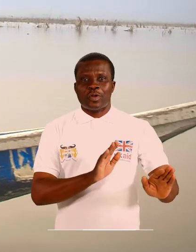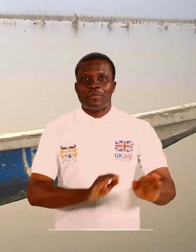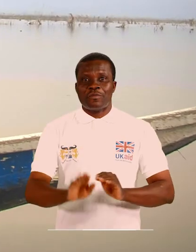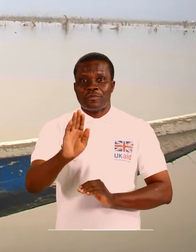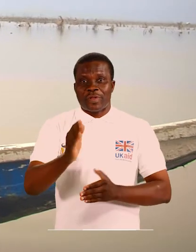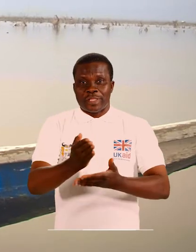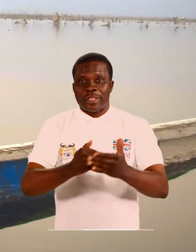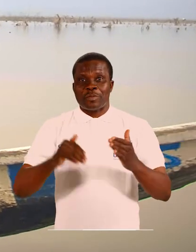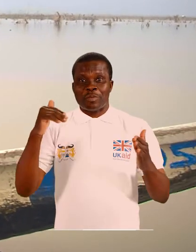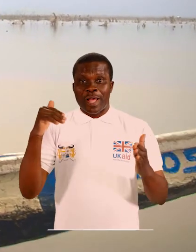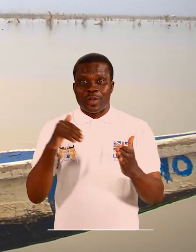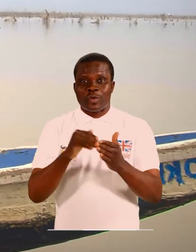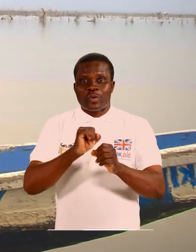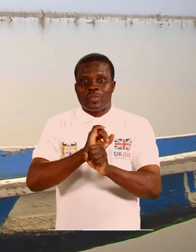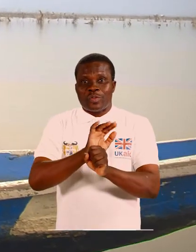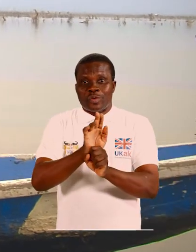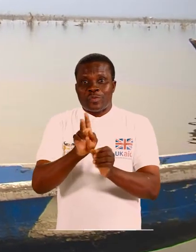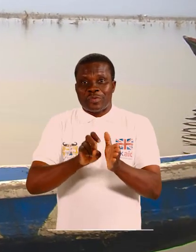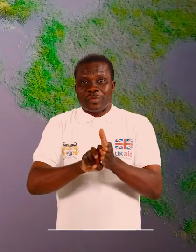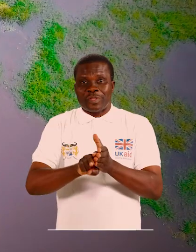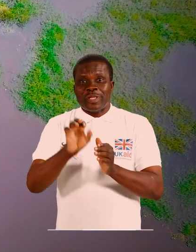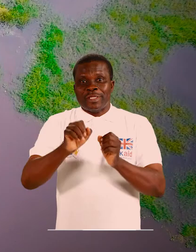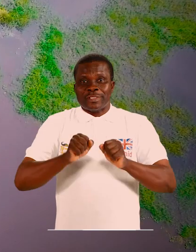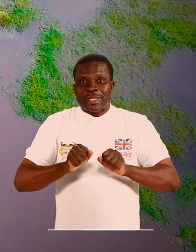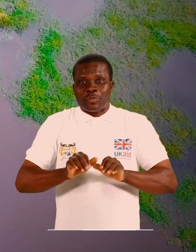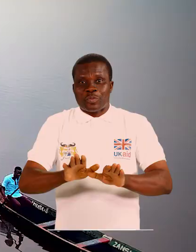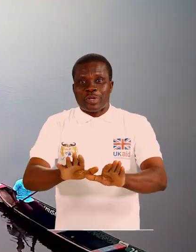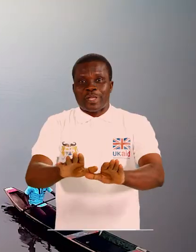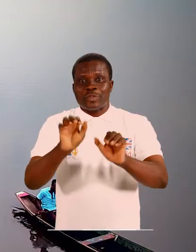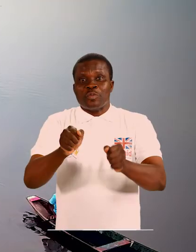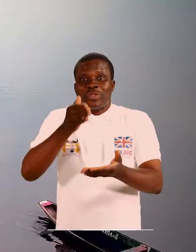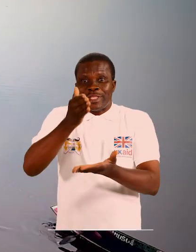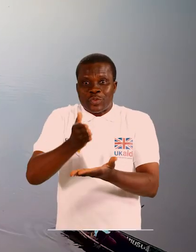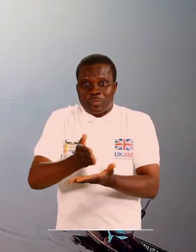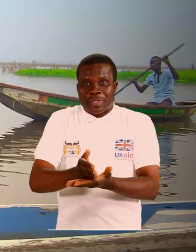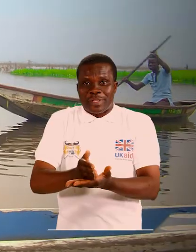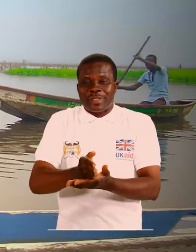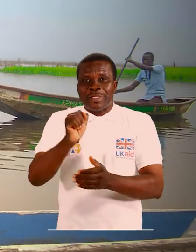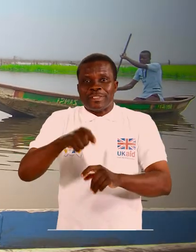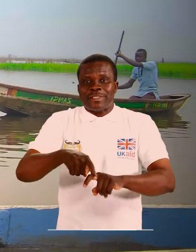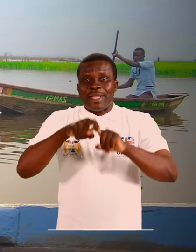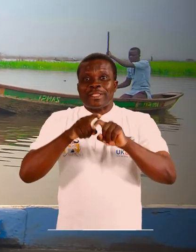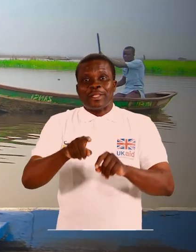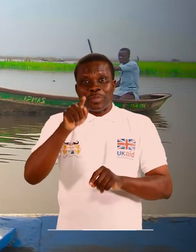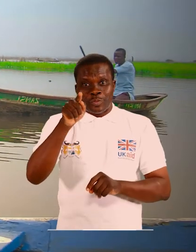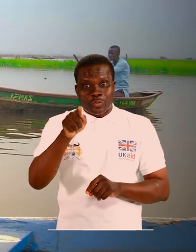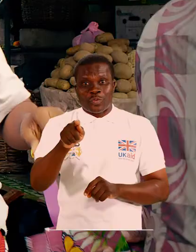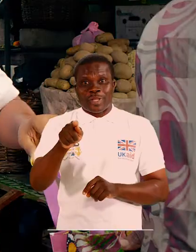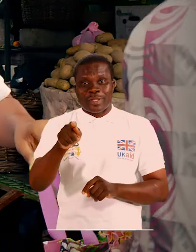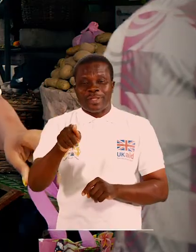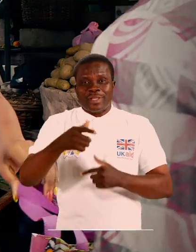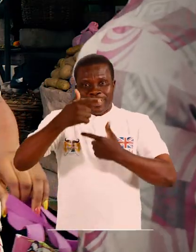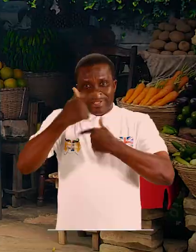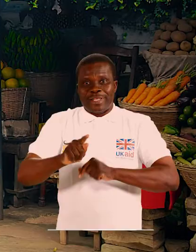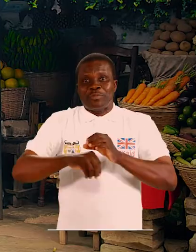Fais ta part contre la COVID Ça faut pas garçon peut-être stopper Ça dépend de toi